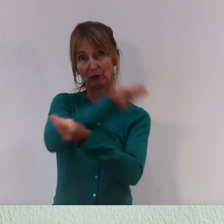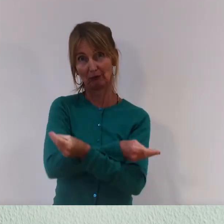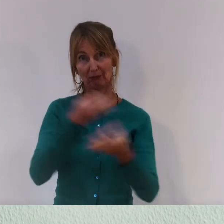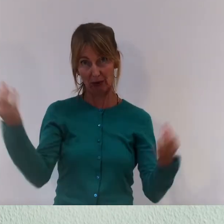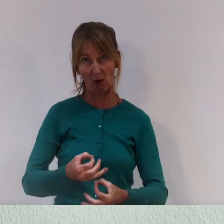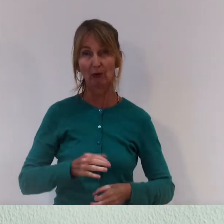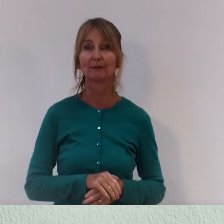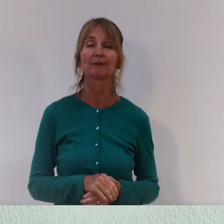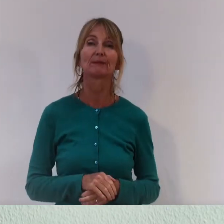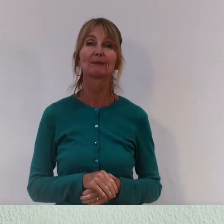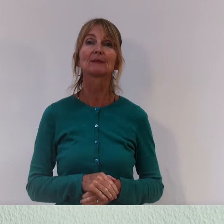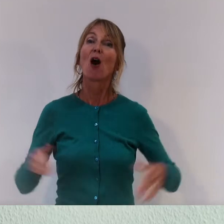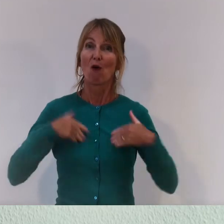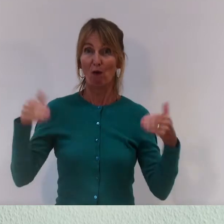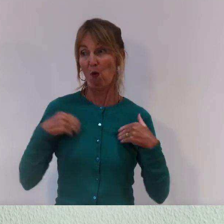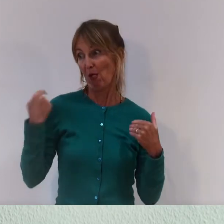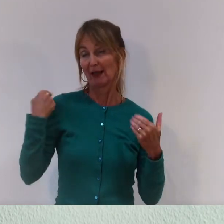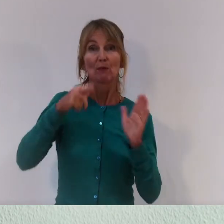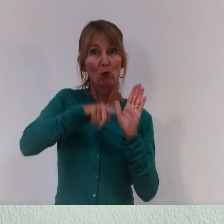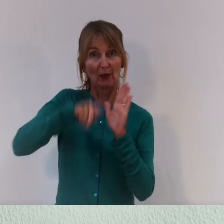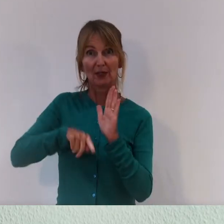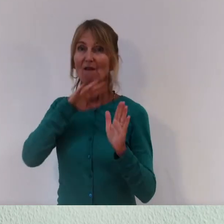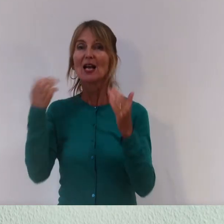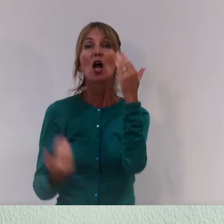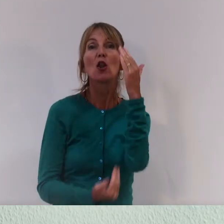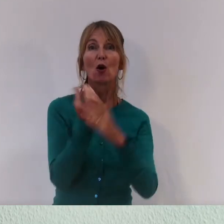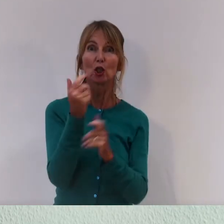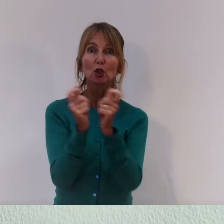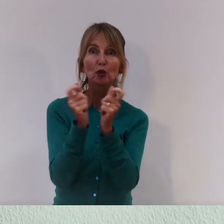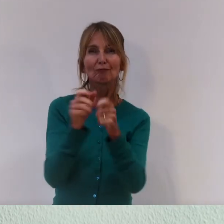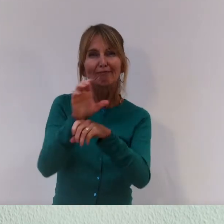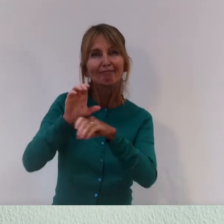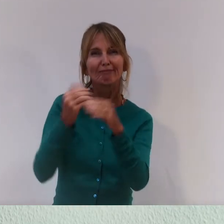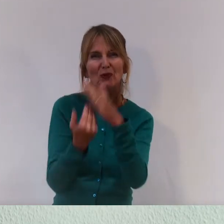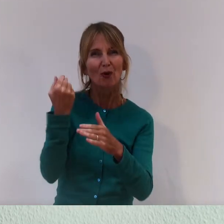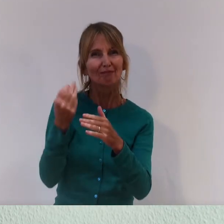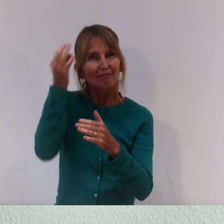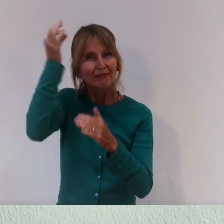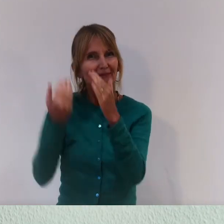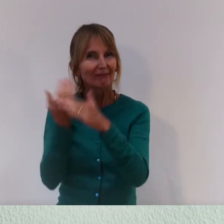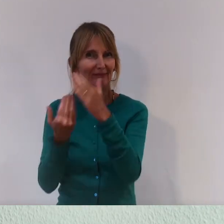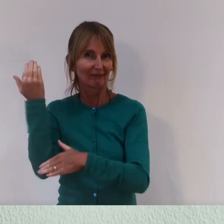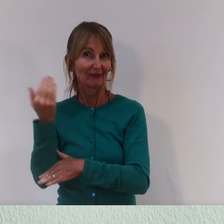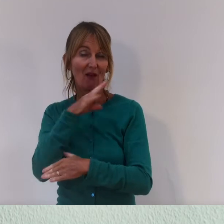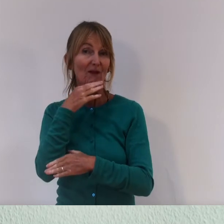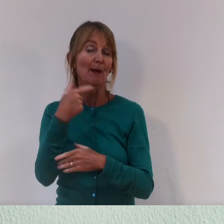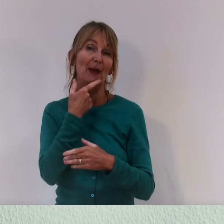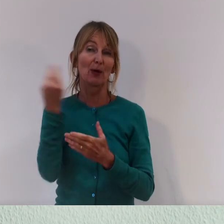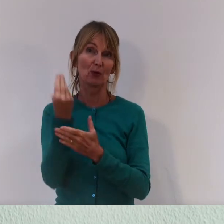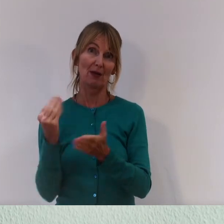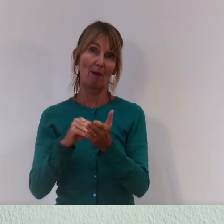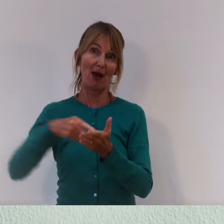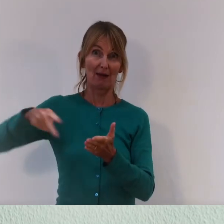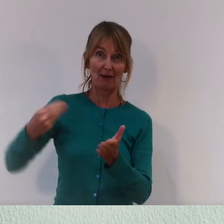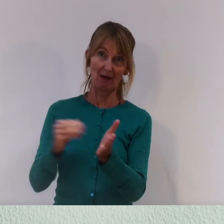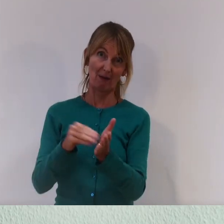Es freut uns sehr, dass in den letzten Monaten viele neue tänzerische Arbeiten entstanden sind und viele Bremer Künstlerinnen Teil des Programms sein können.